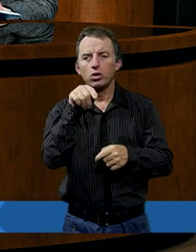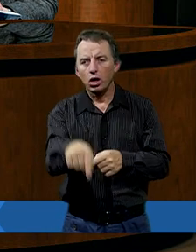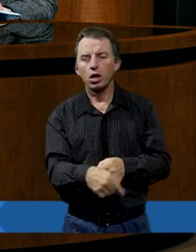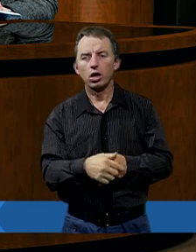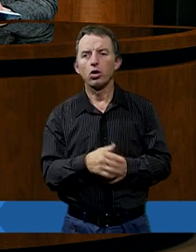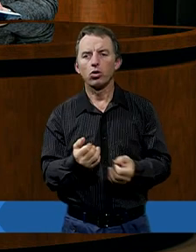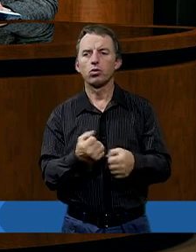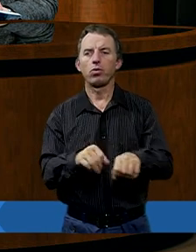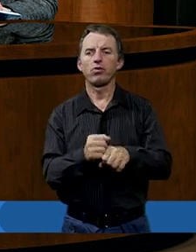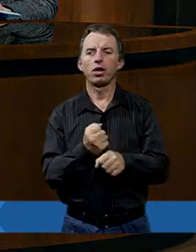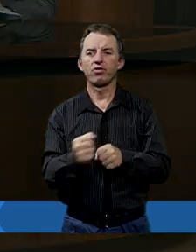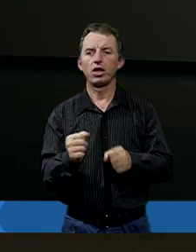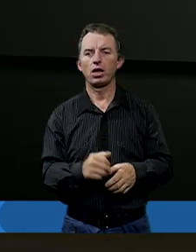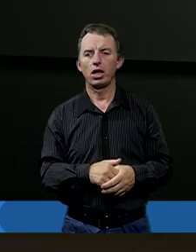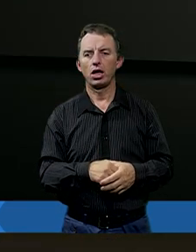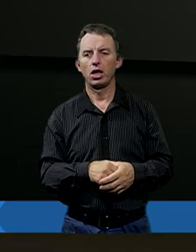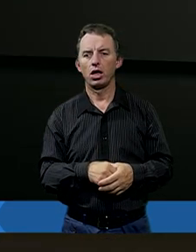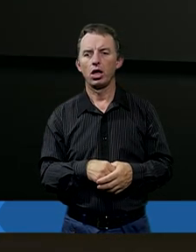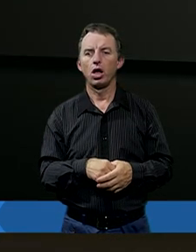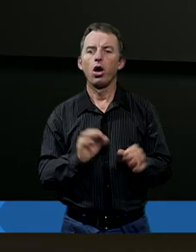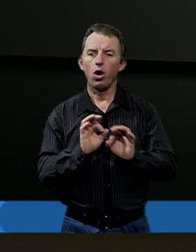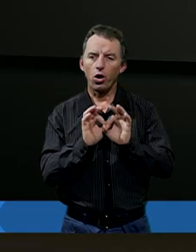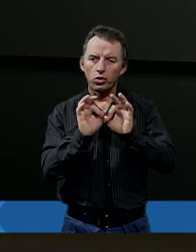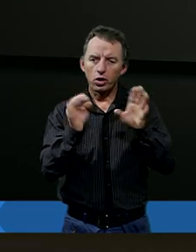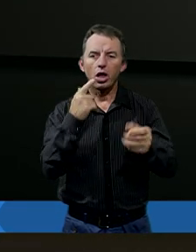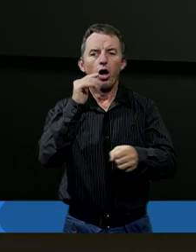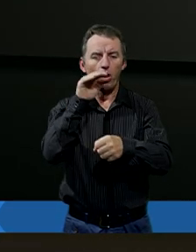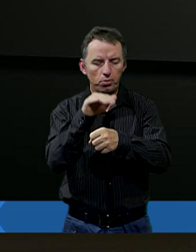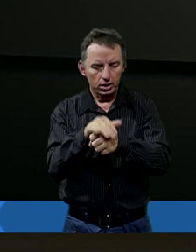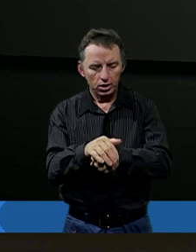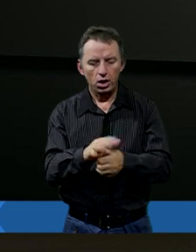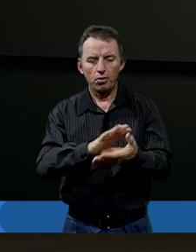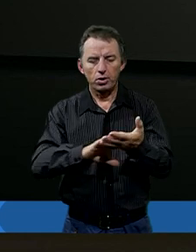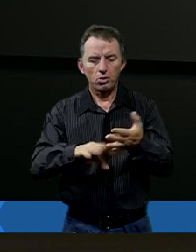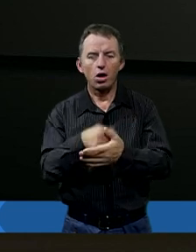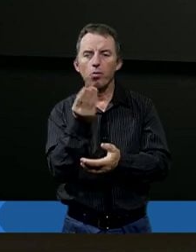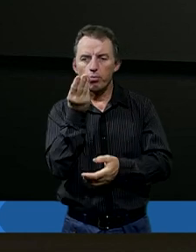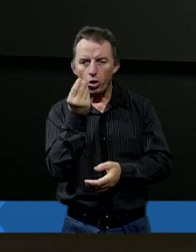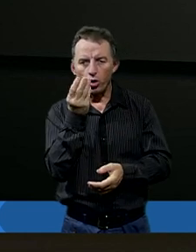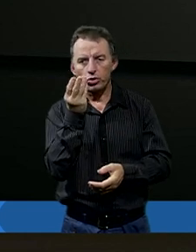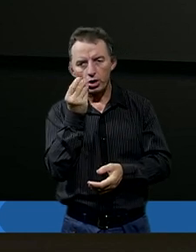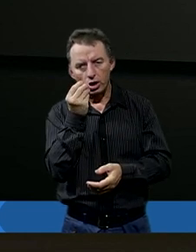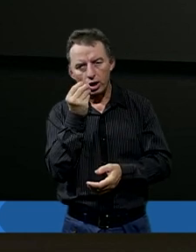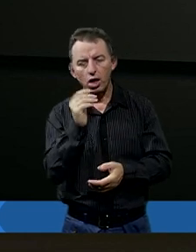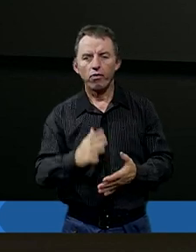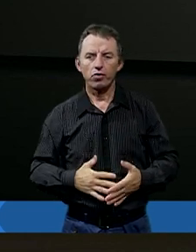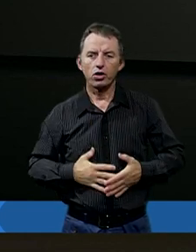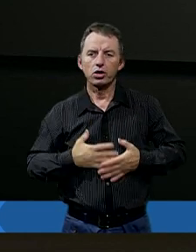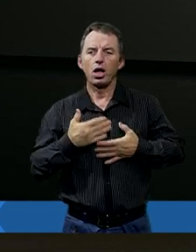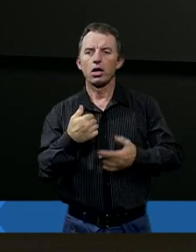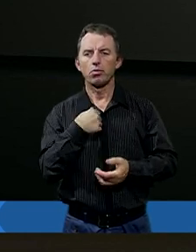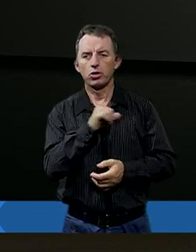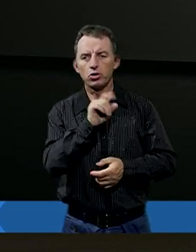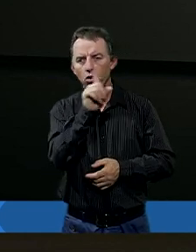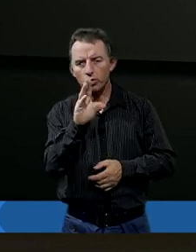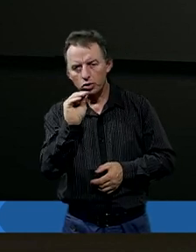bólu mu sprawili. Mamy oczywiście też obietnice w Biblii, które pocieszają. Czasami wydaje mi się, że